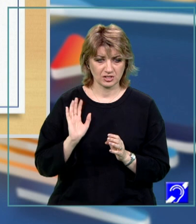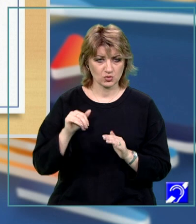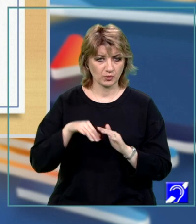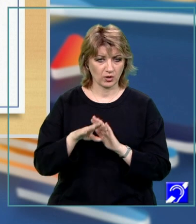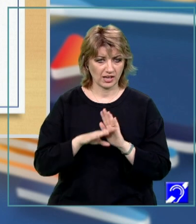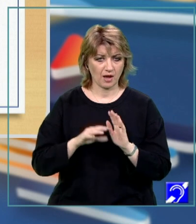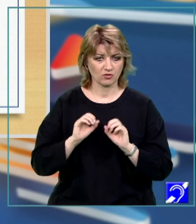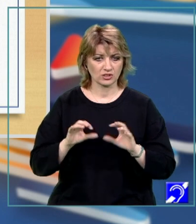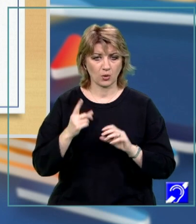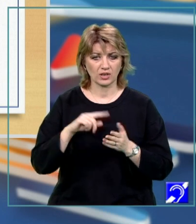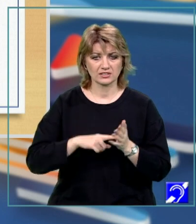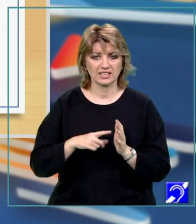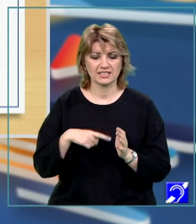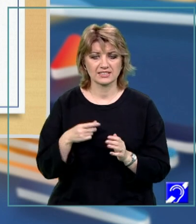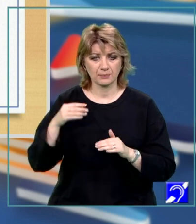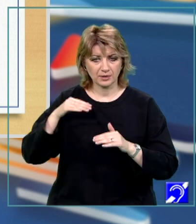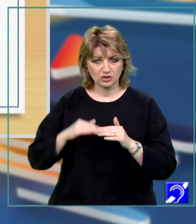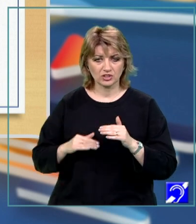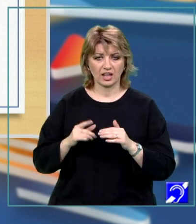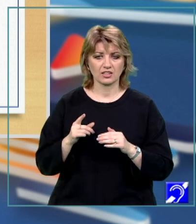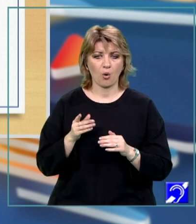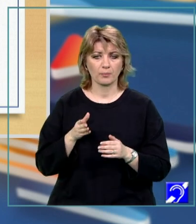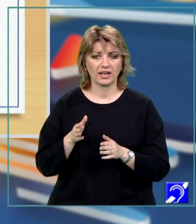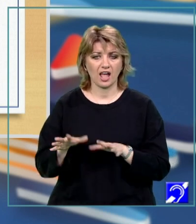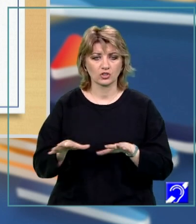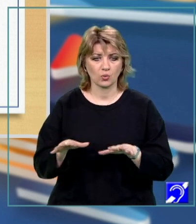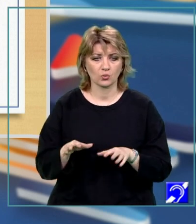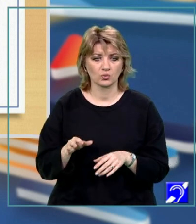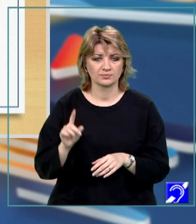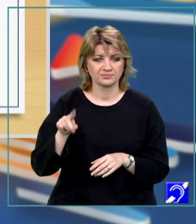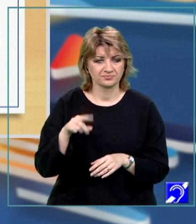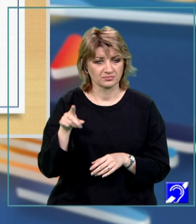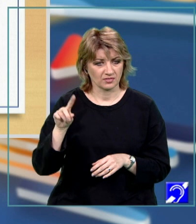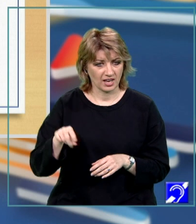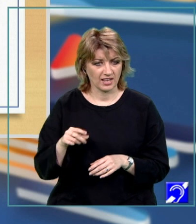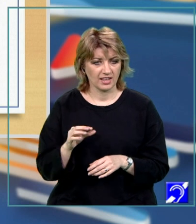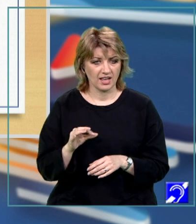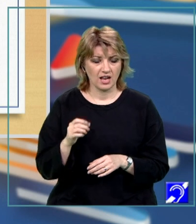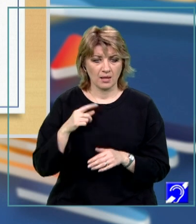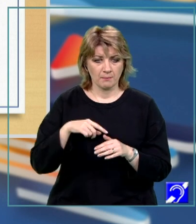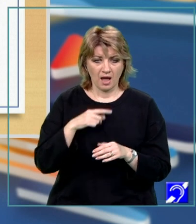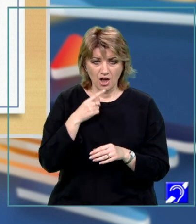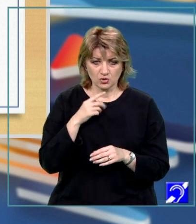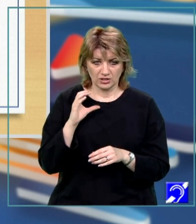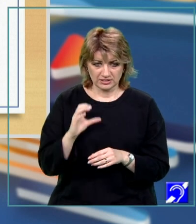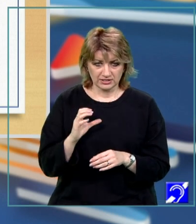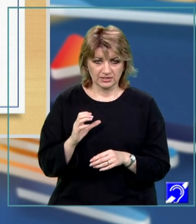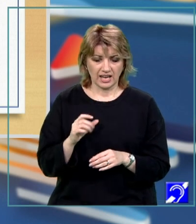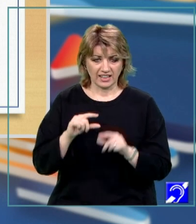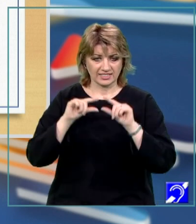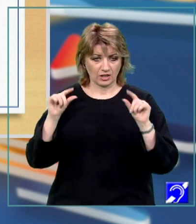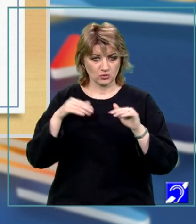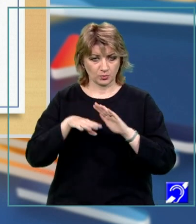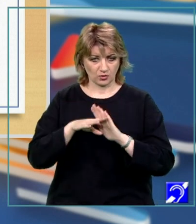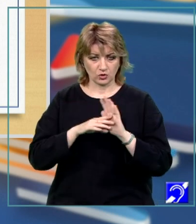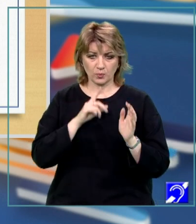rezultat este precedat de operatorul AND de referențiere. În limbajul de programare C, în antetul sub programului, numele